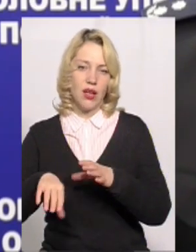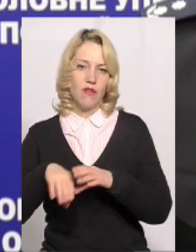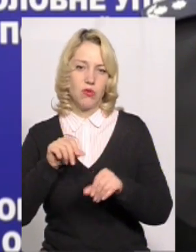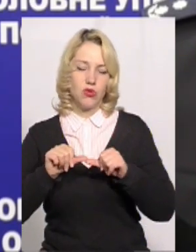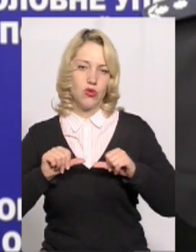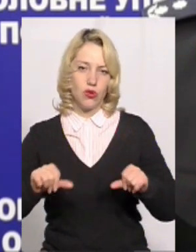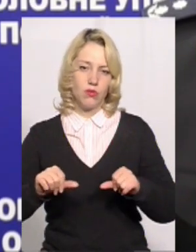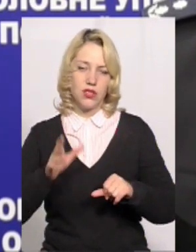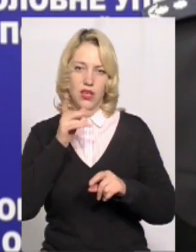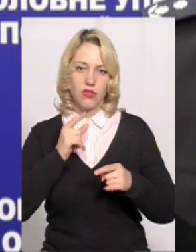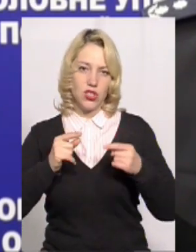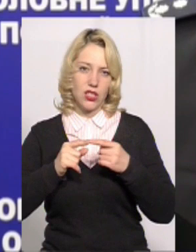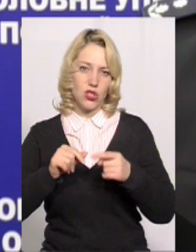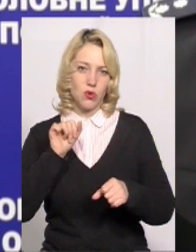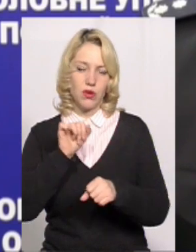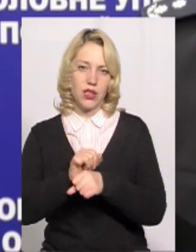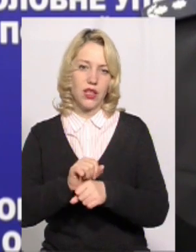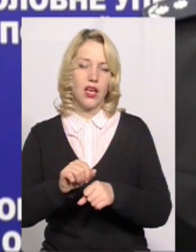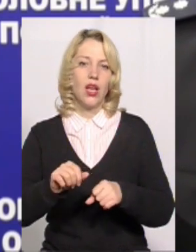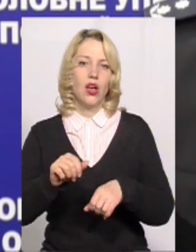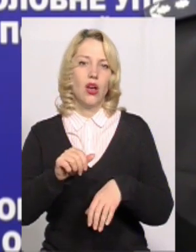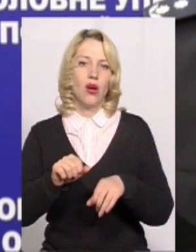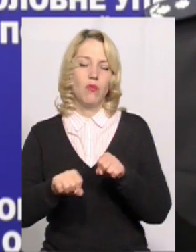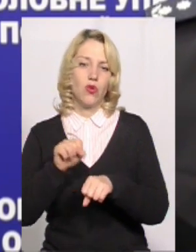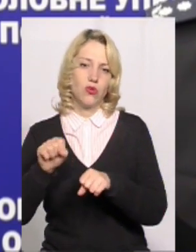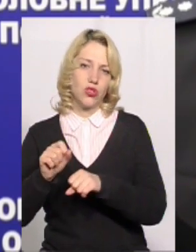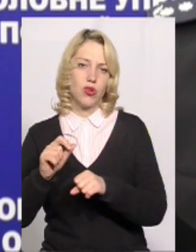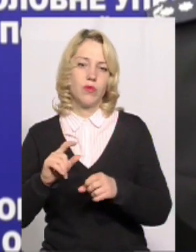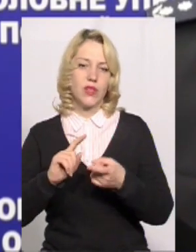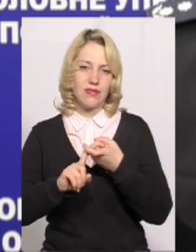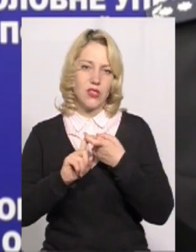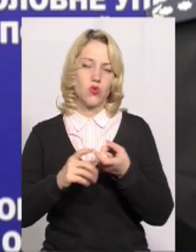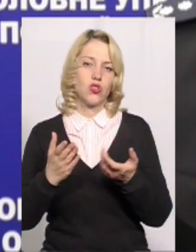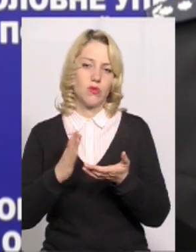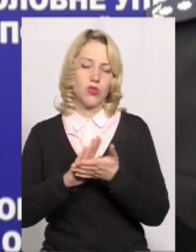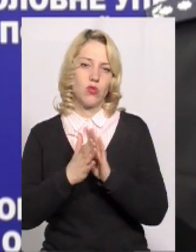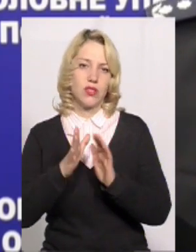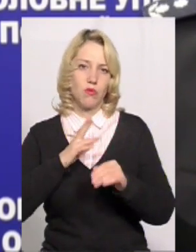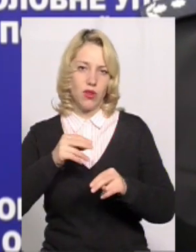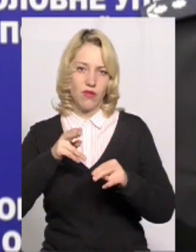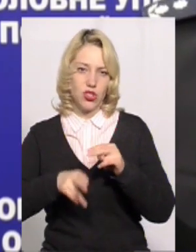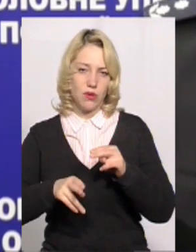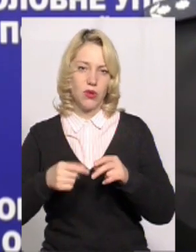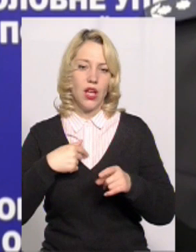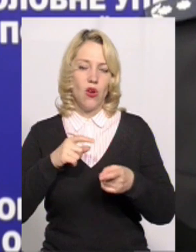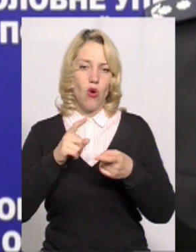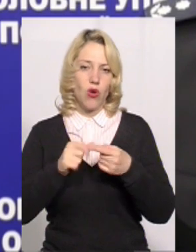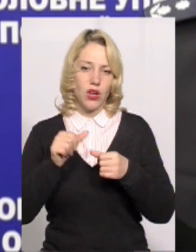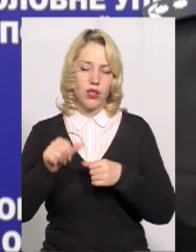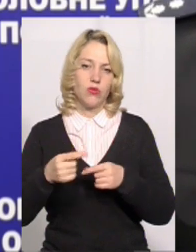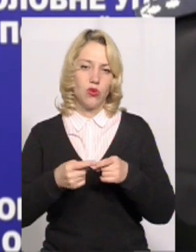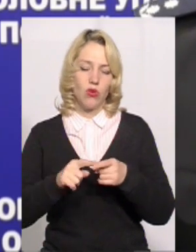вчасно зупинили правопорушників. Без коштів ситуація була вичерпана. Крім цього є повідомлення